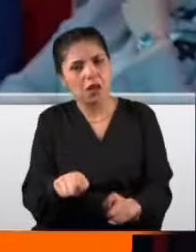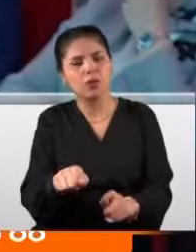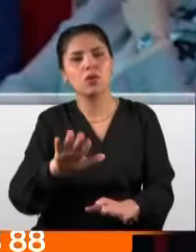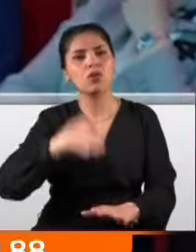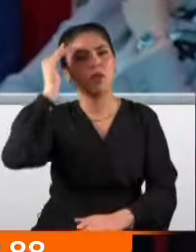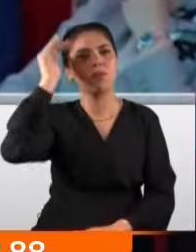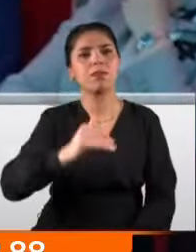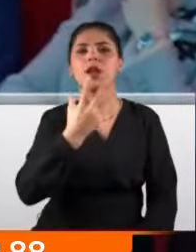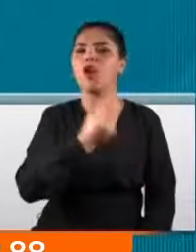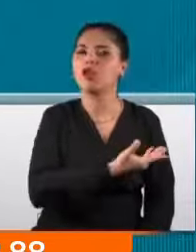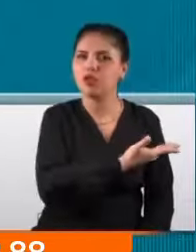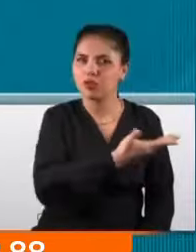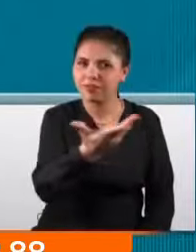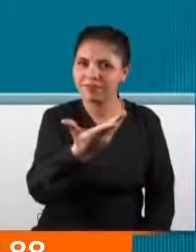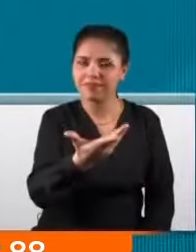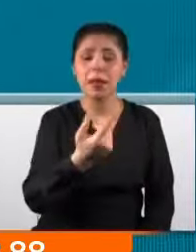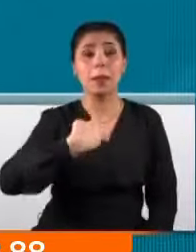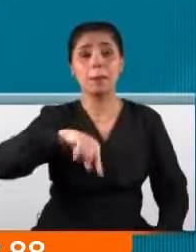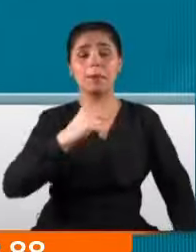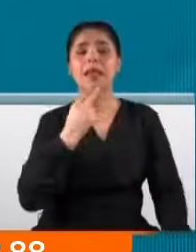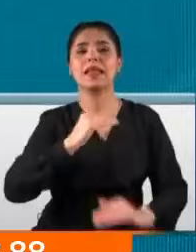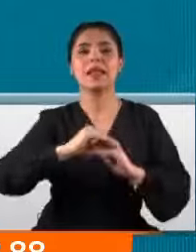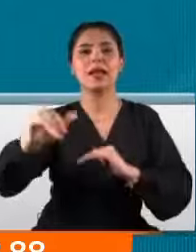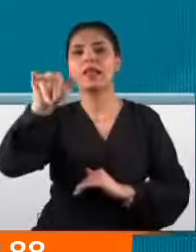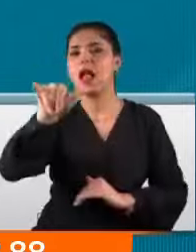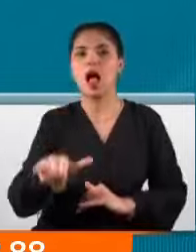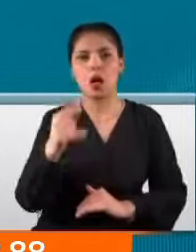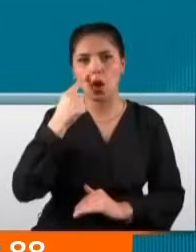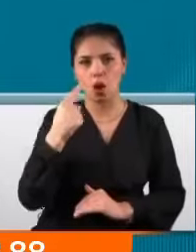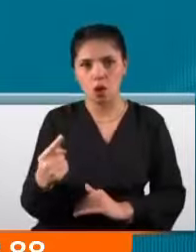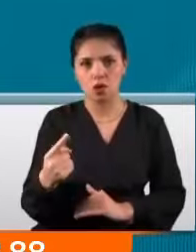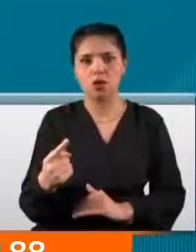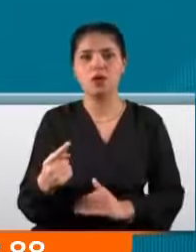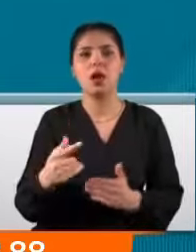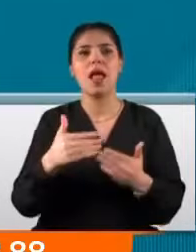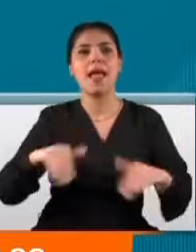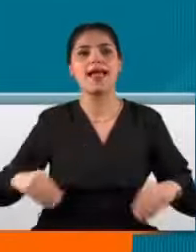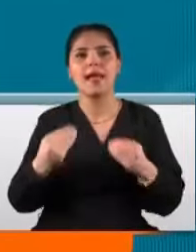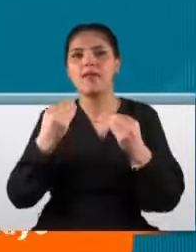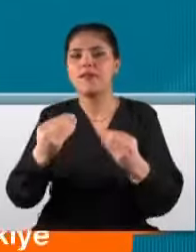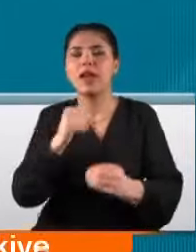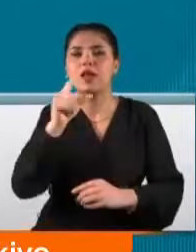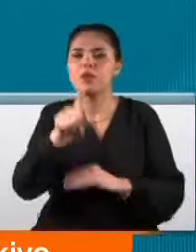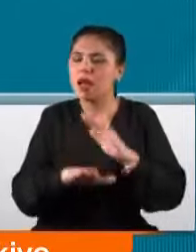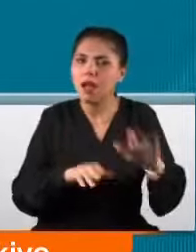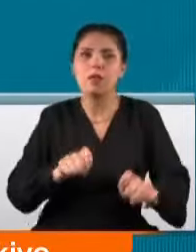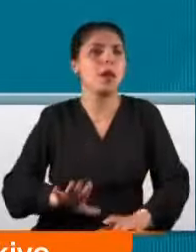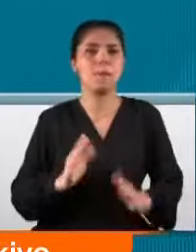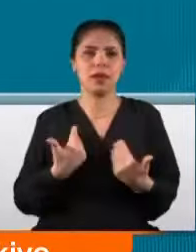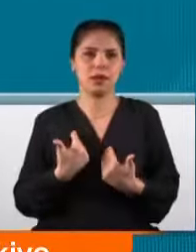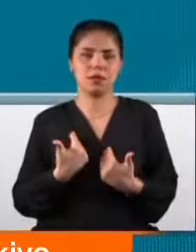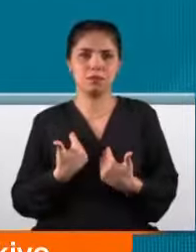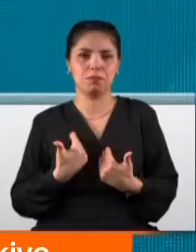uğramışlardır. Biz kadınların haklarını kısıtlayıcı hiçbir adım atmadık